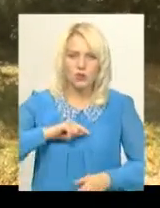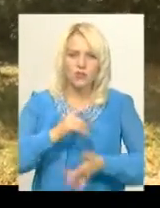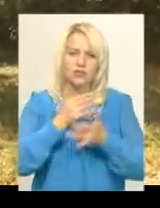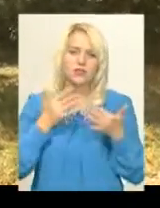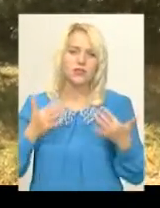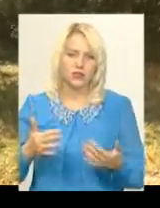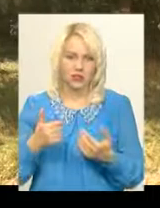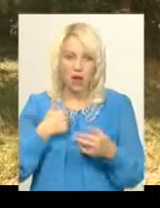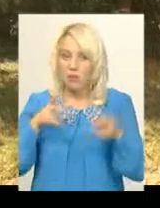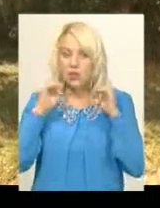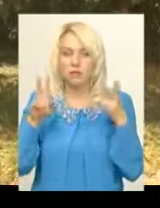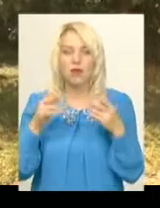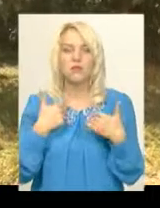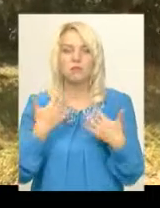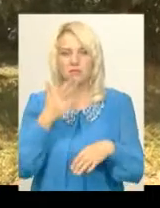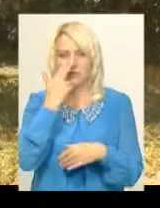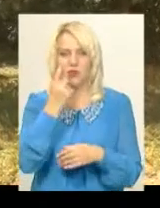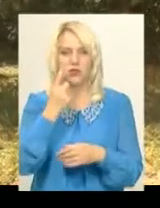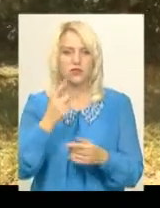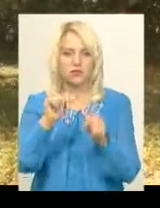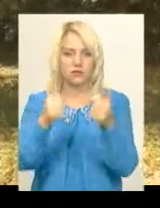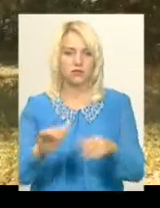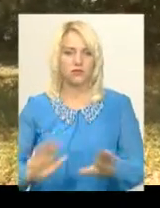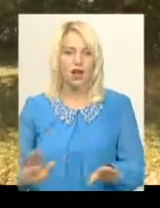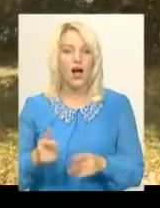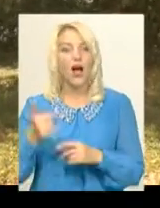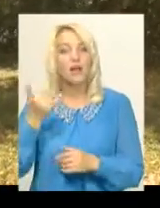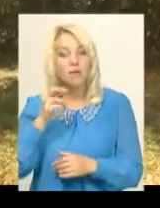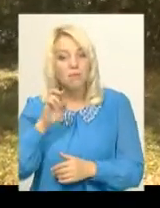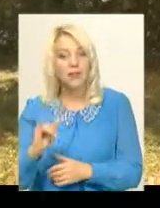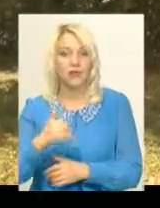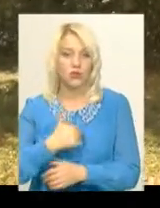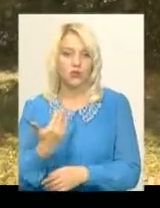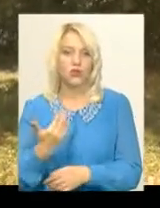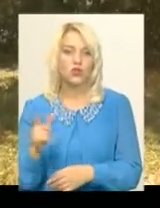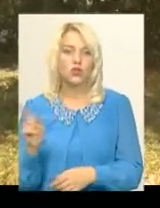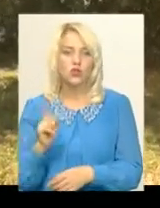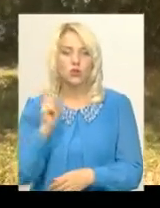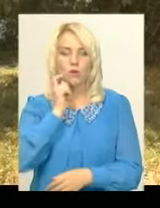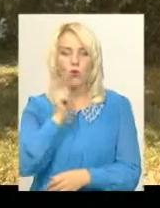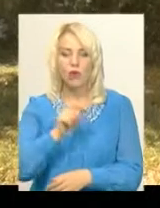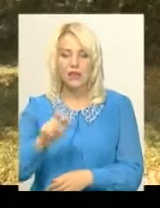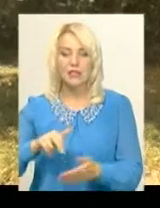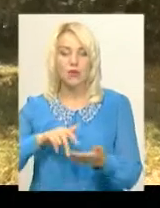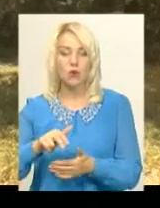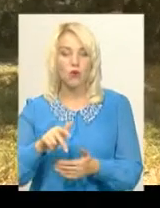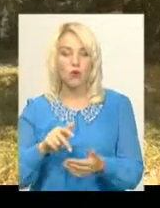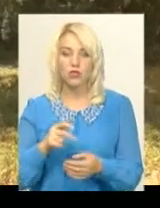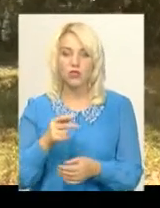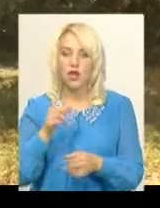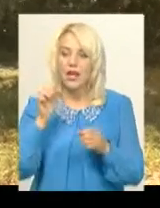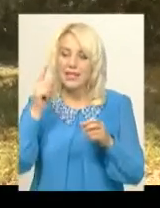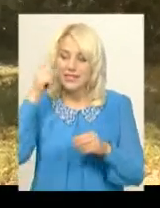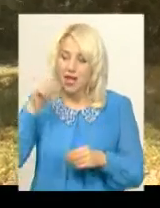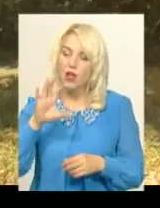Ми знаємо тільки про стандартний, типовий образ. І тому дуже би хотілося, щоб українці, проходячи повз, знали і могли